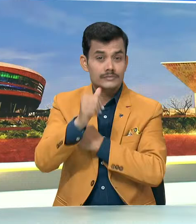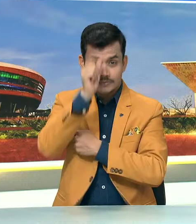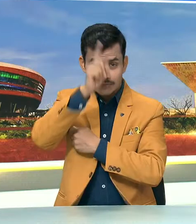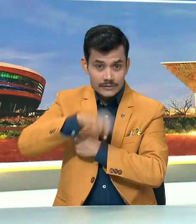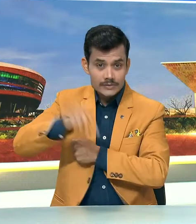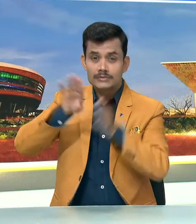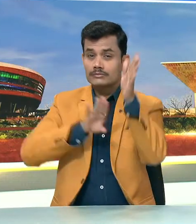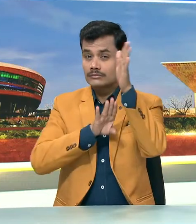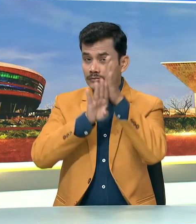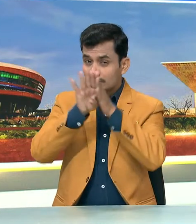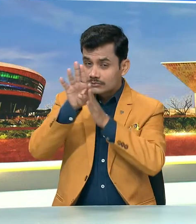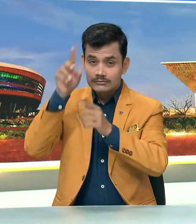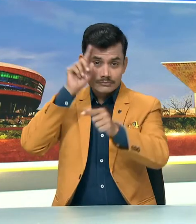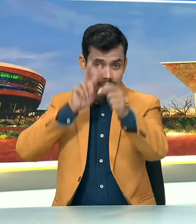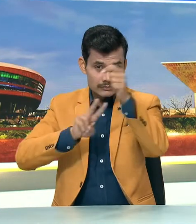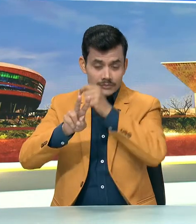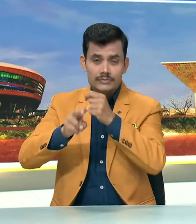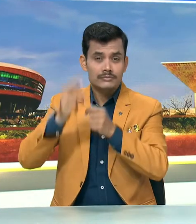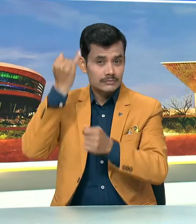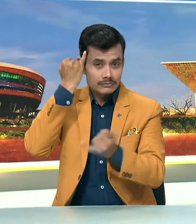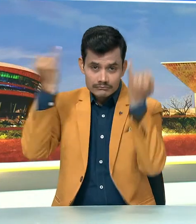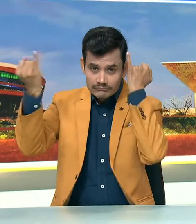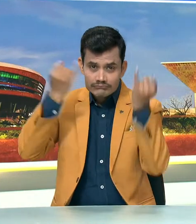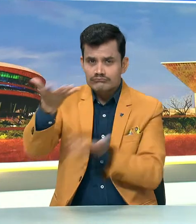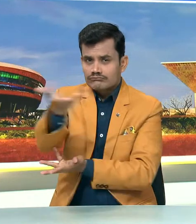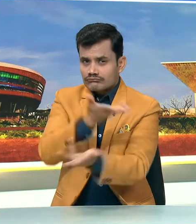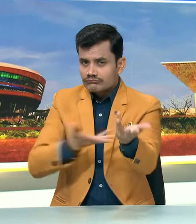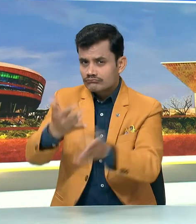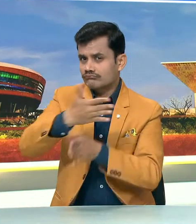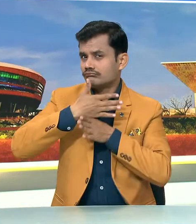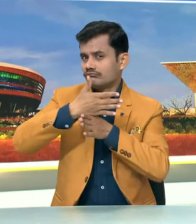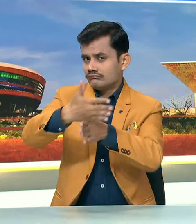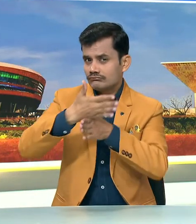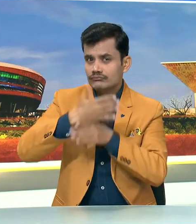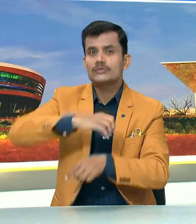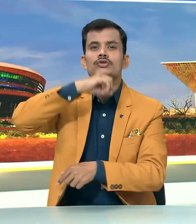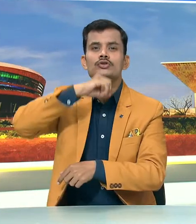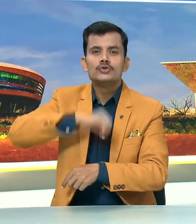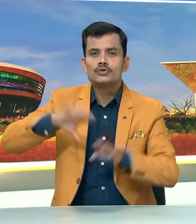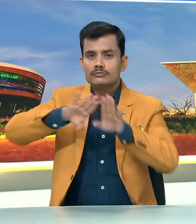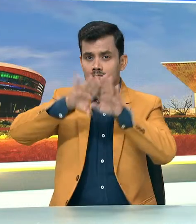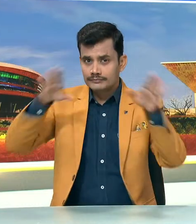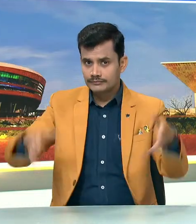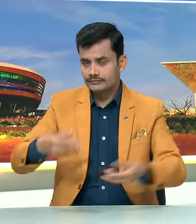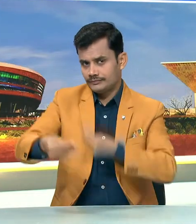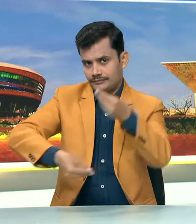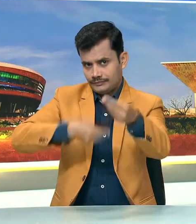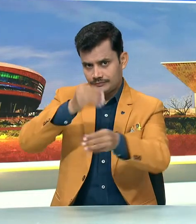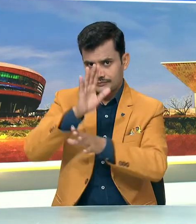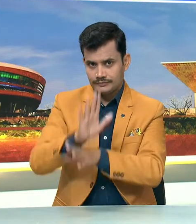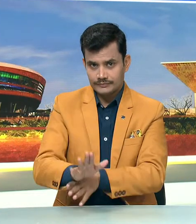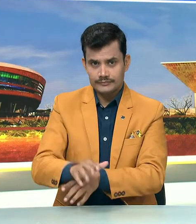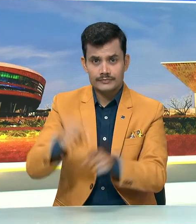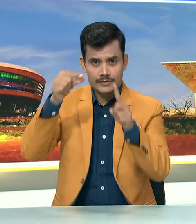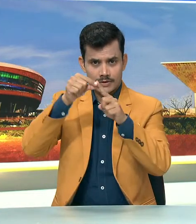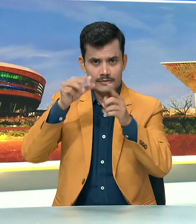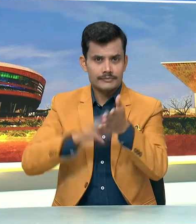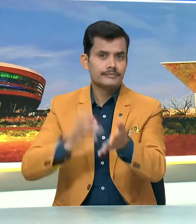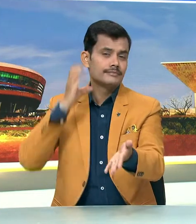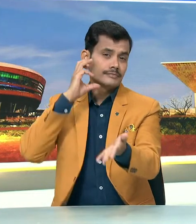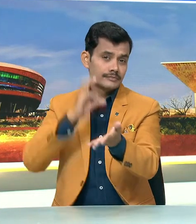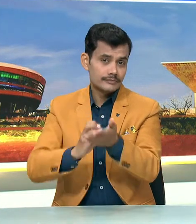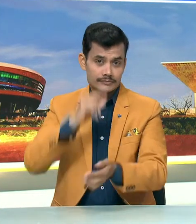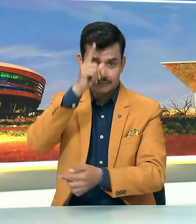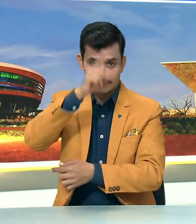भारत के दृष्टिकोंड पर विचार साजह करने के लिए युवाओं को मंच उपलब्थ कराना है पियम मोदी